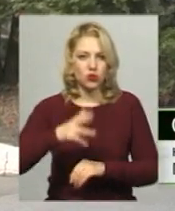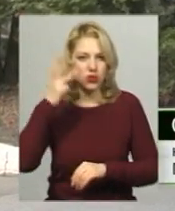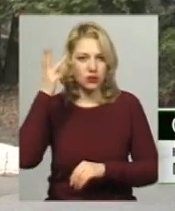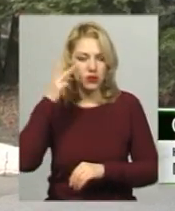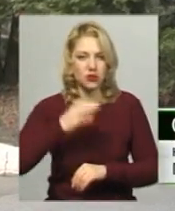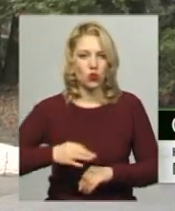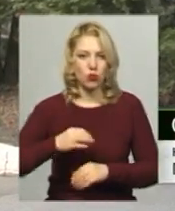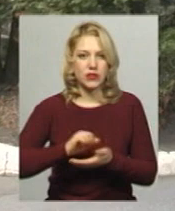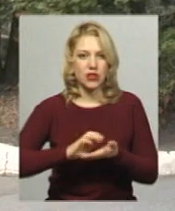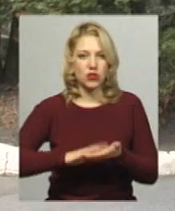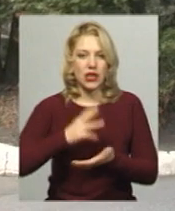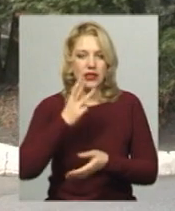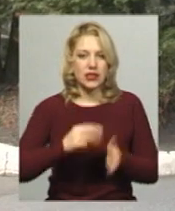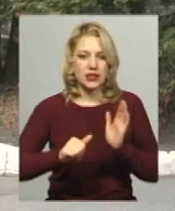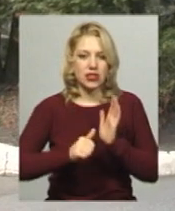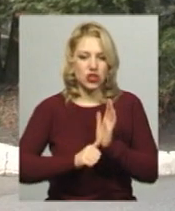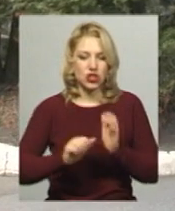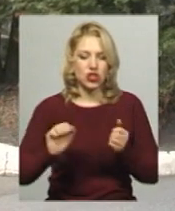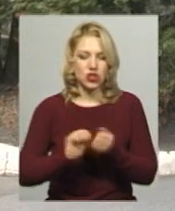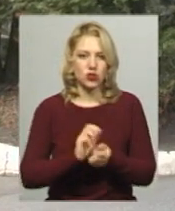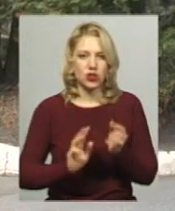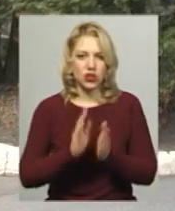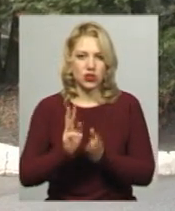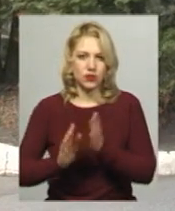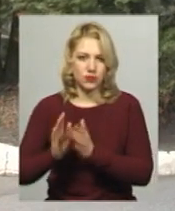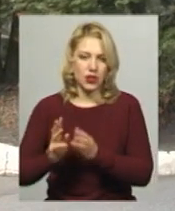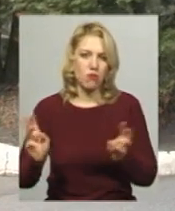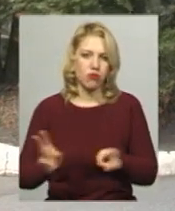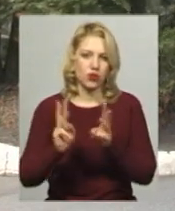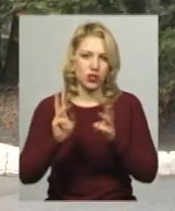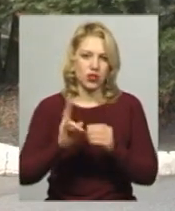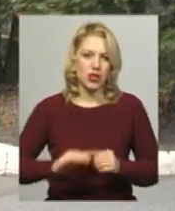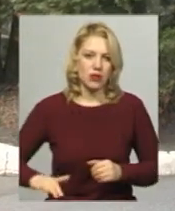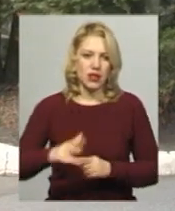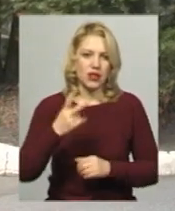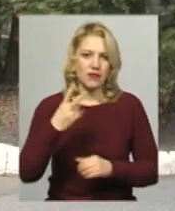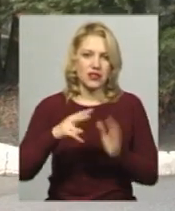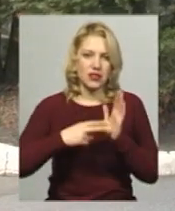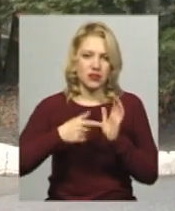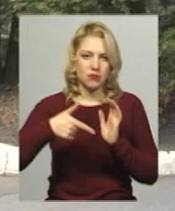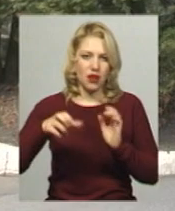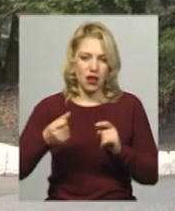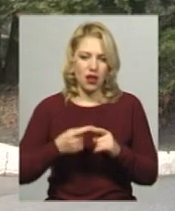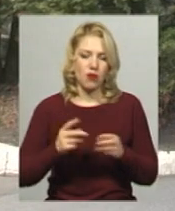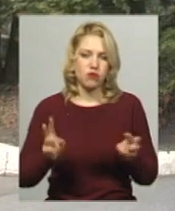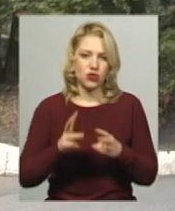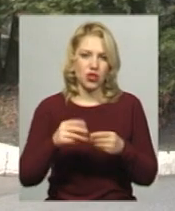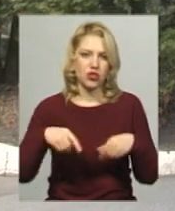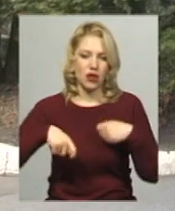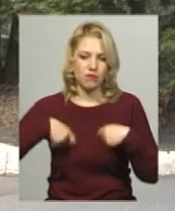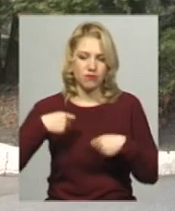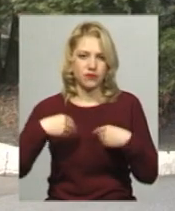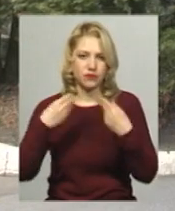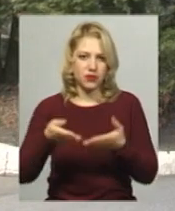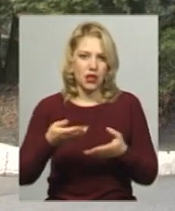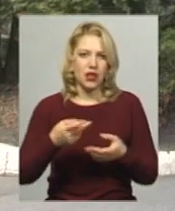зареєстровано 36 пожеж сухої рослинності на площі понад 20 гектар. Даними пожежами завдано матеріальних збитків державі на